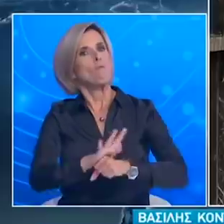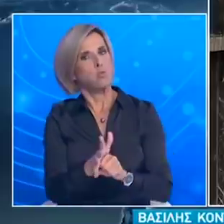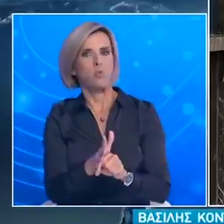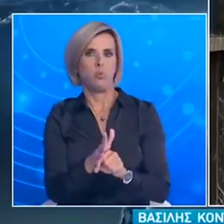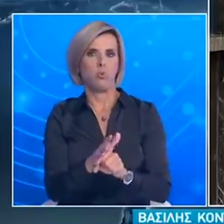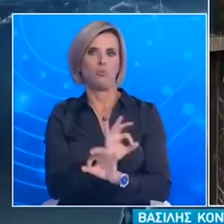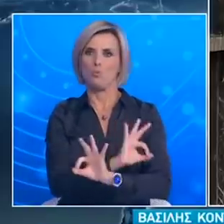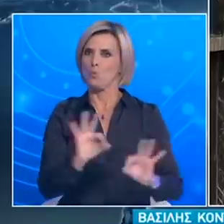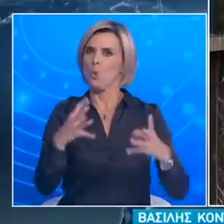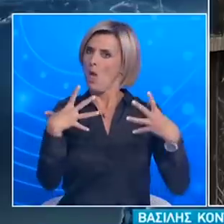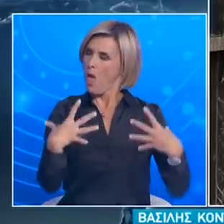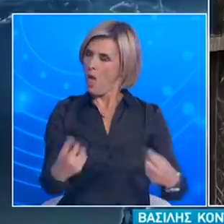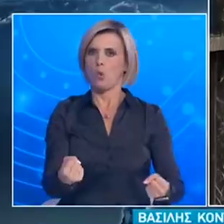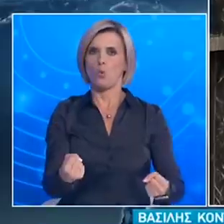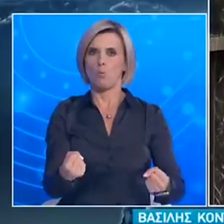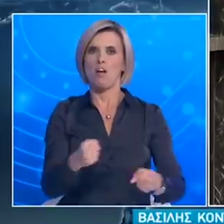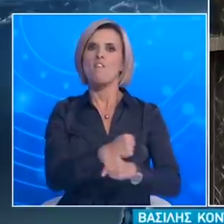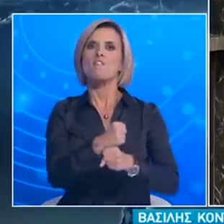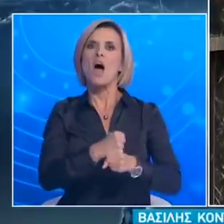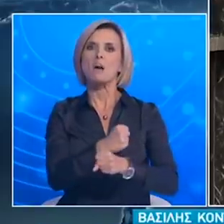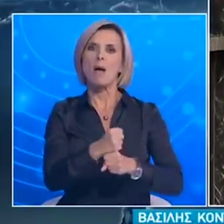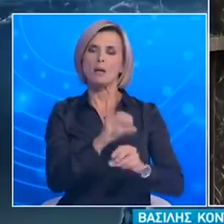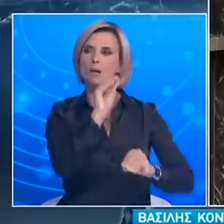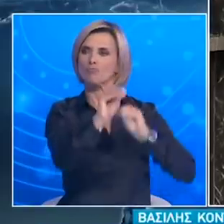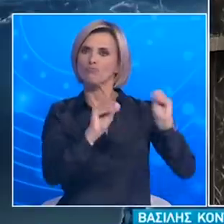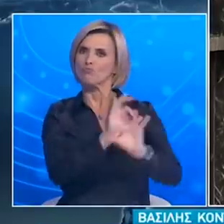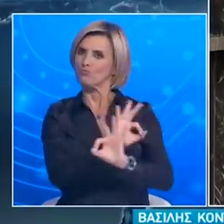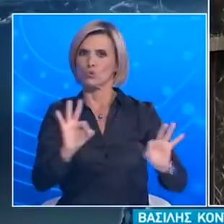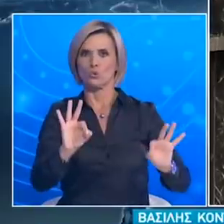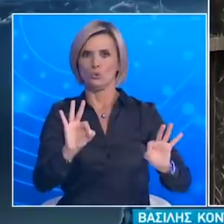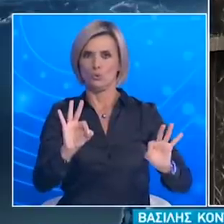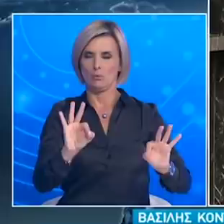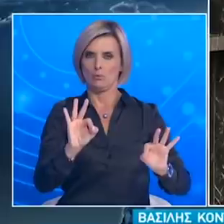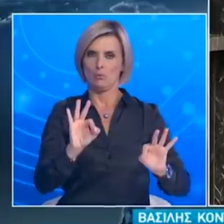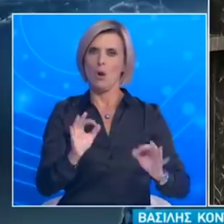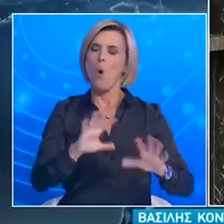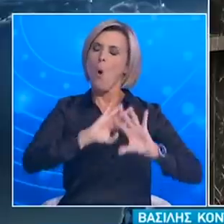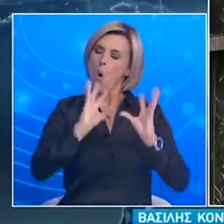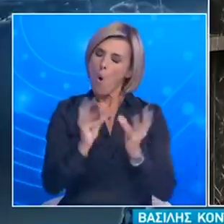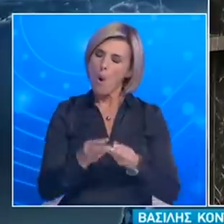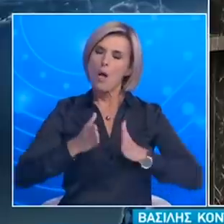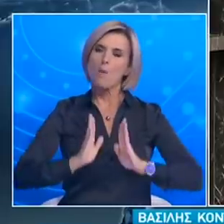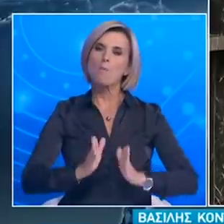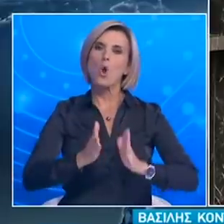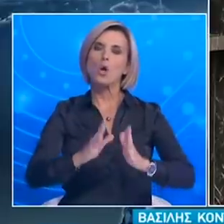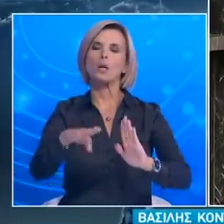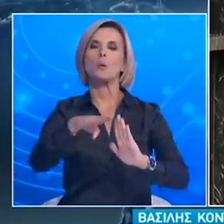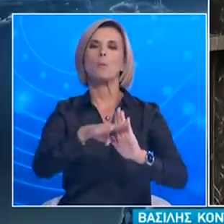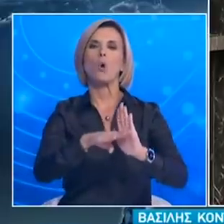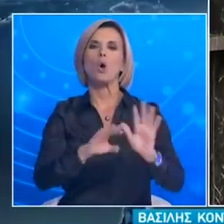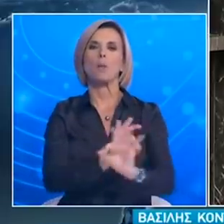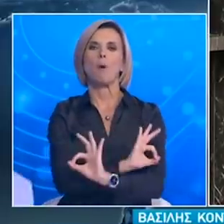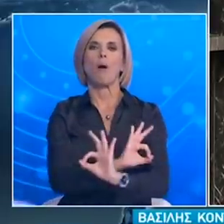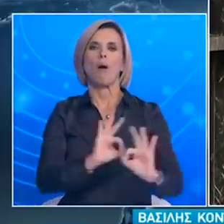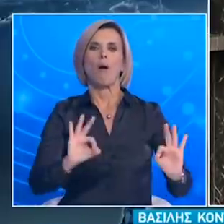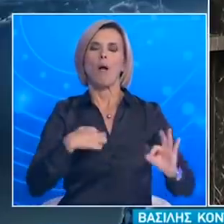Τα εμβόλια θα είναι στην ώρα τους στα ράφια των φαρμακείων Και όλα θα κυλήσουν σύμφωνα με τον προγραμματισμό